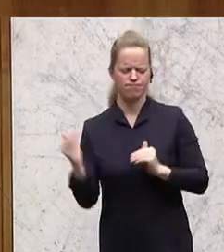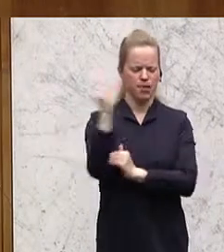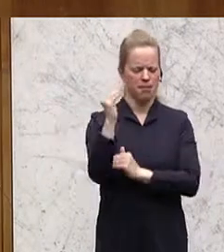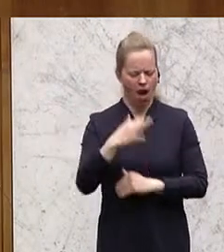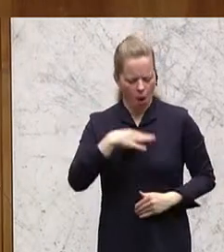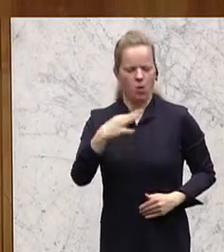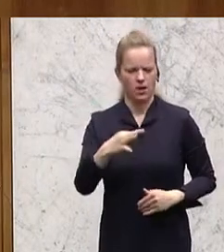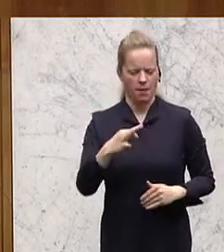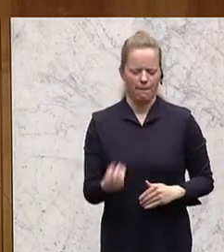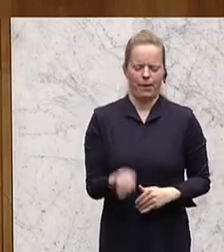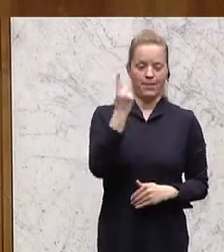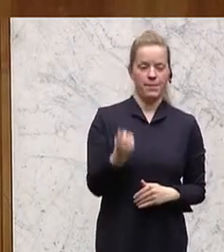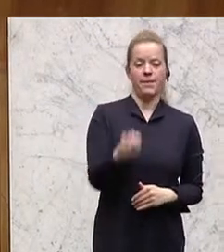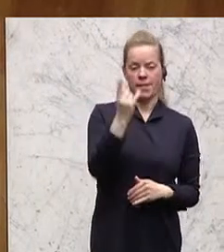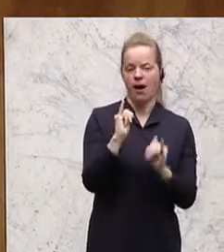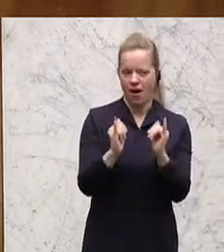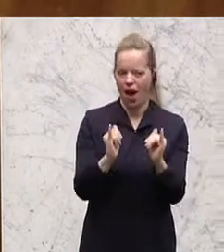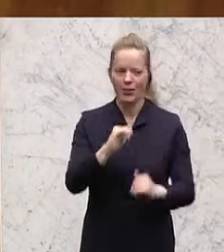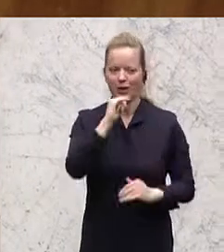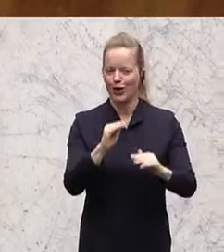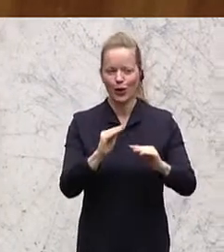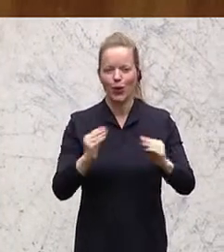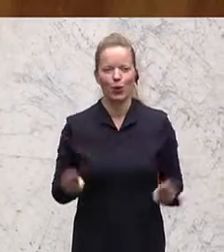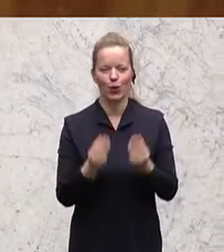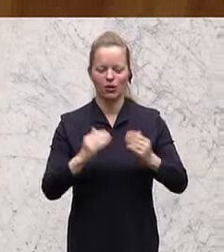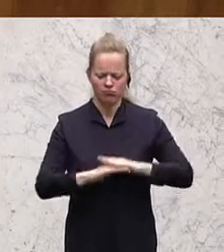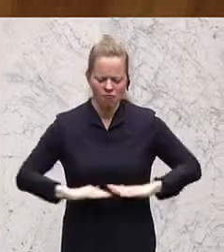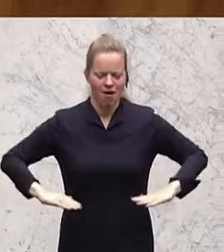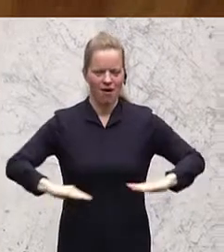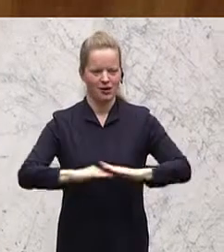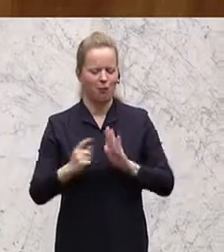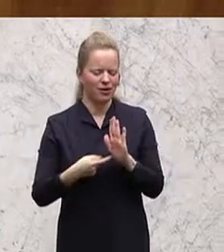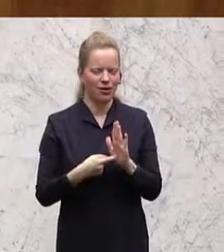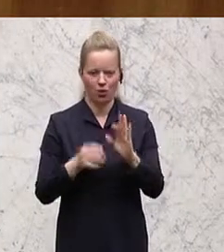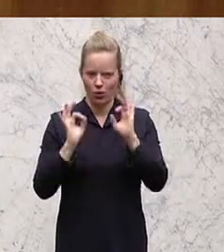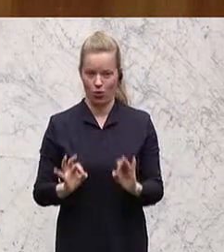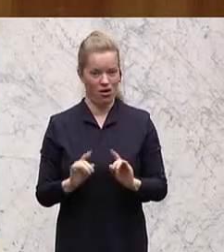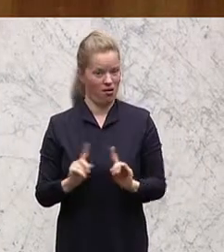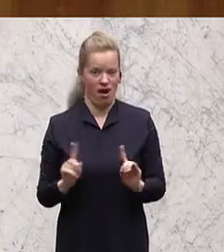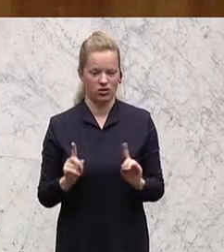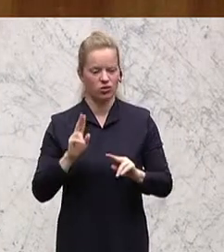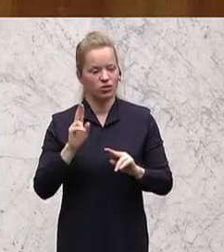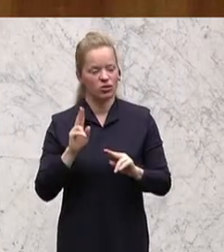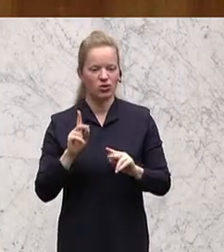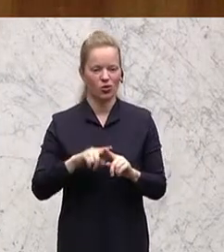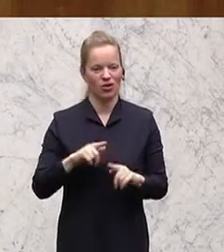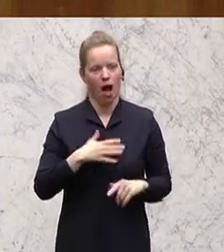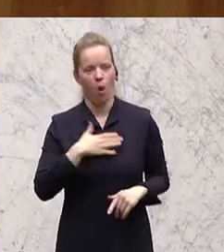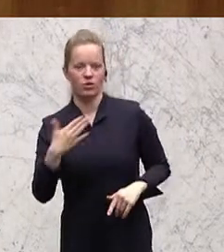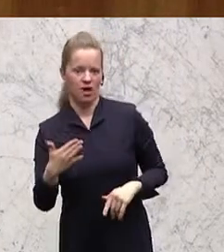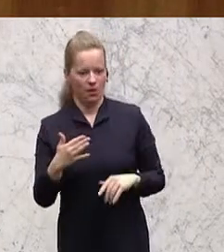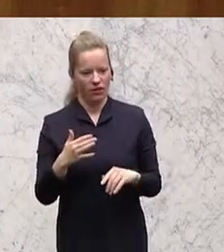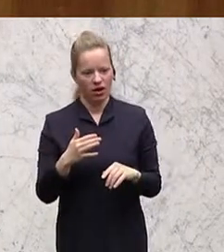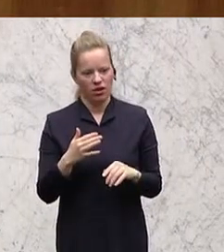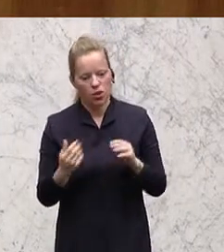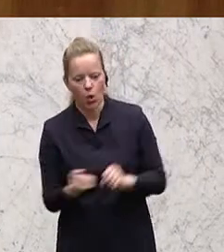Aber das ist ganz sicher nicht aufgrund der guten Bedingungen, sondern trotz der wiederen Umstände, trotz der katastrophalen